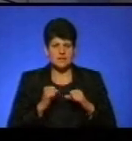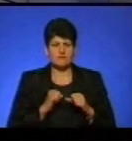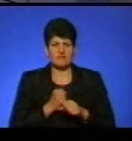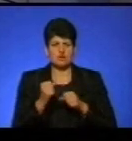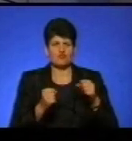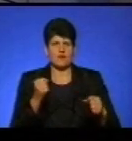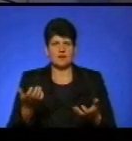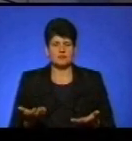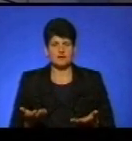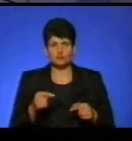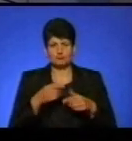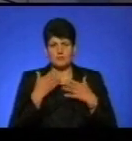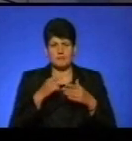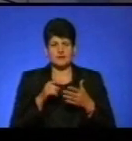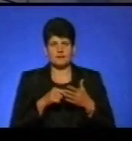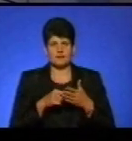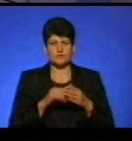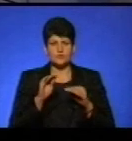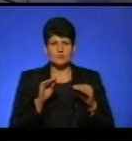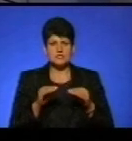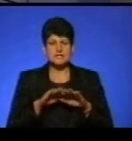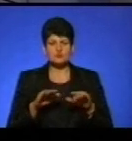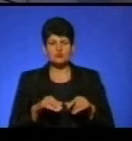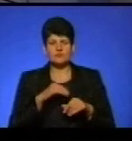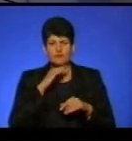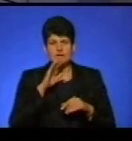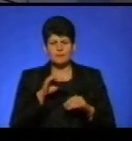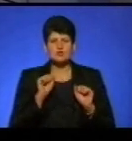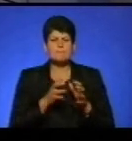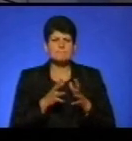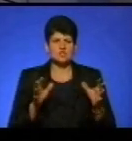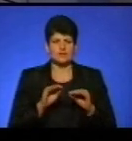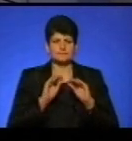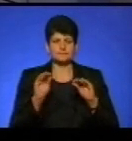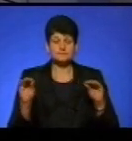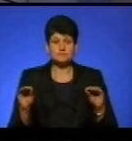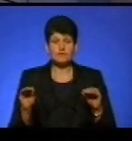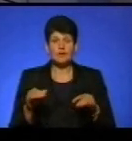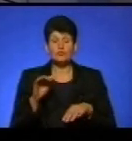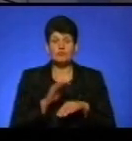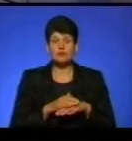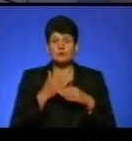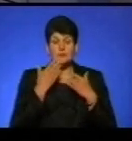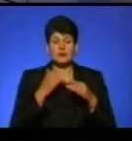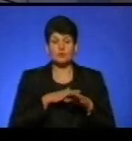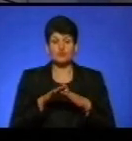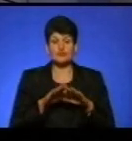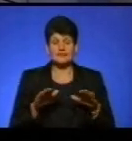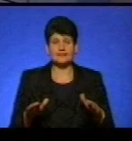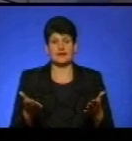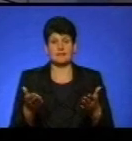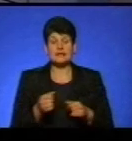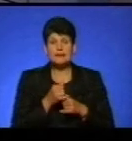працевлаштувати. І тут немає питання. І розміщення в садочку достатньо, там можна розмістити ще більше діток. Але, по факту, немає в нас тієї на повністі дітей. Ми не